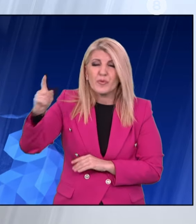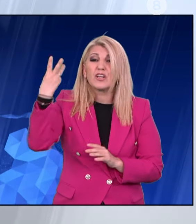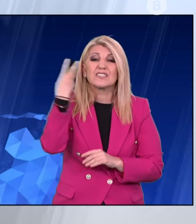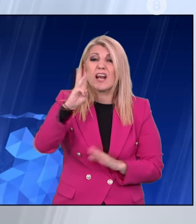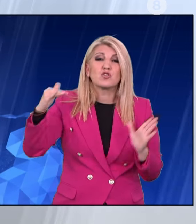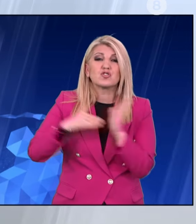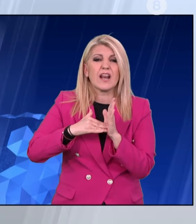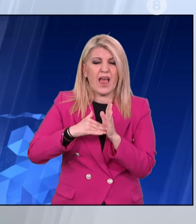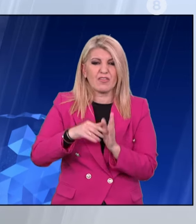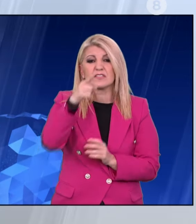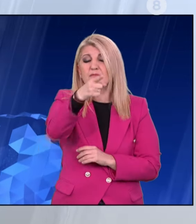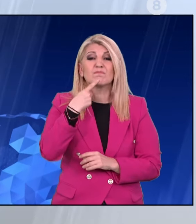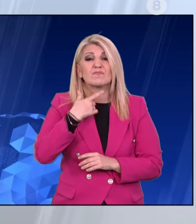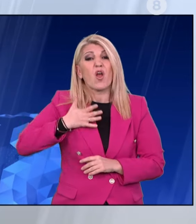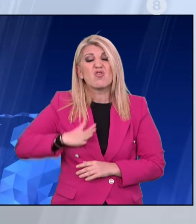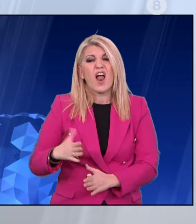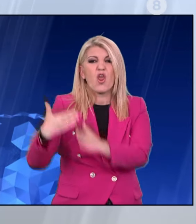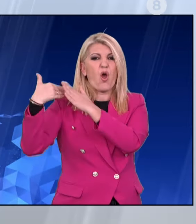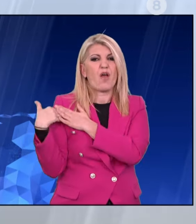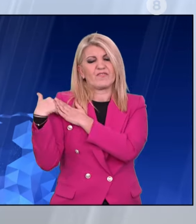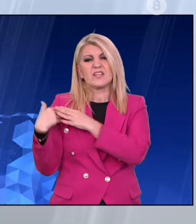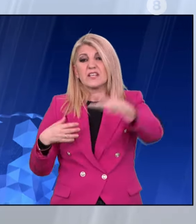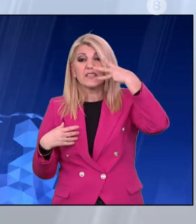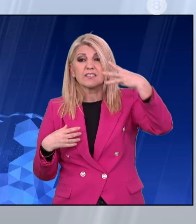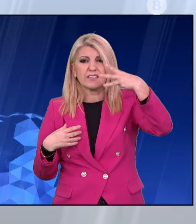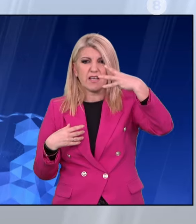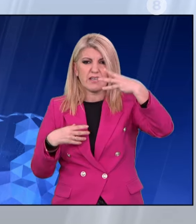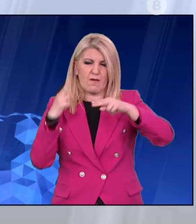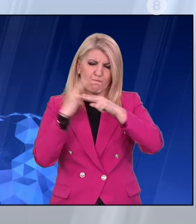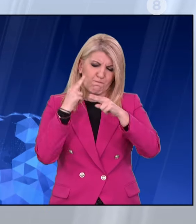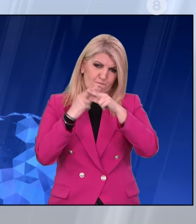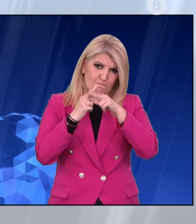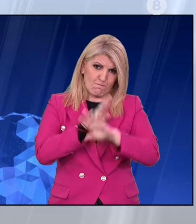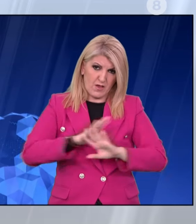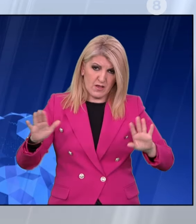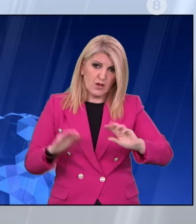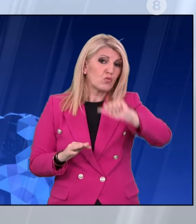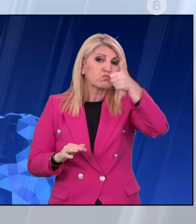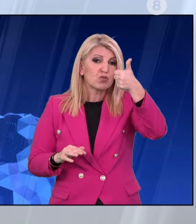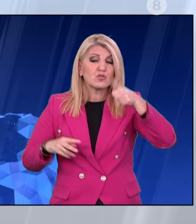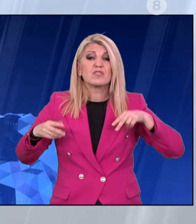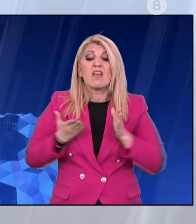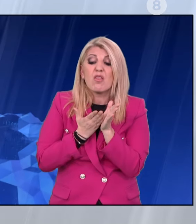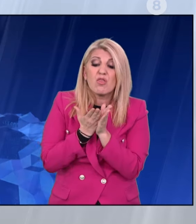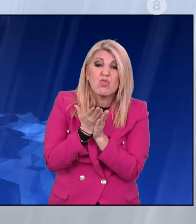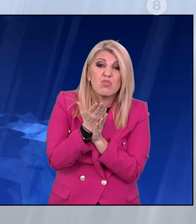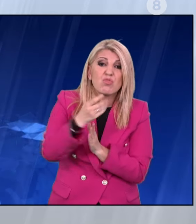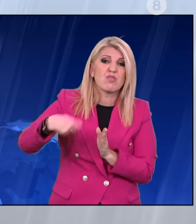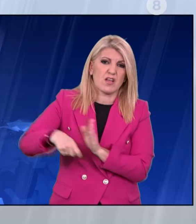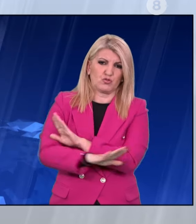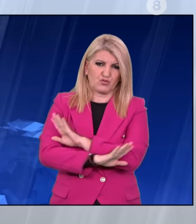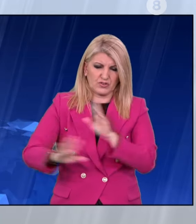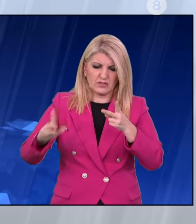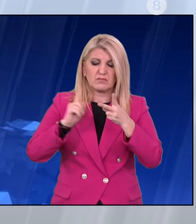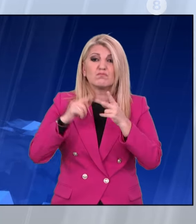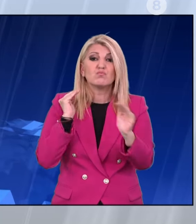ευθύνης σε τρία αντικείμενα μίζωνος ενωσιακού ενδιαφέροντος. Στο κράτος δικαίου, στην προστασία της ζωής και της σωματικής